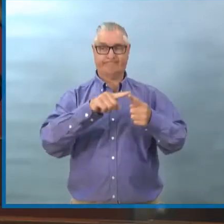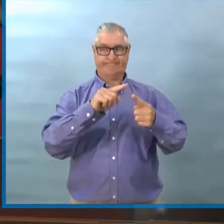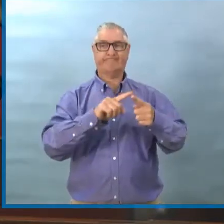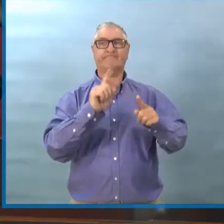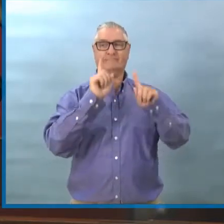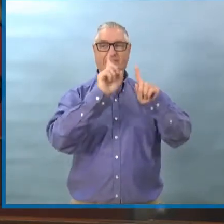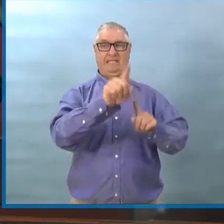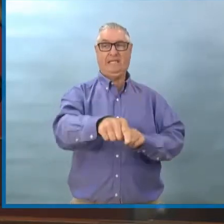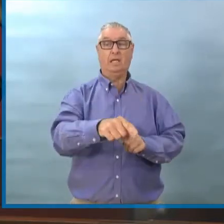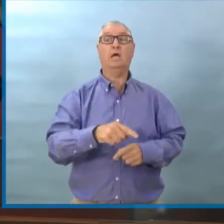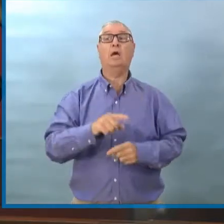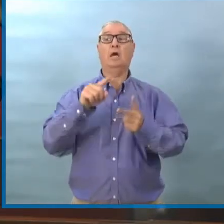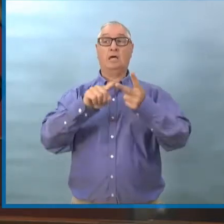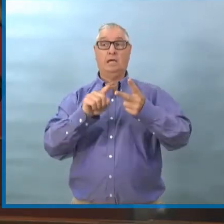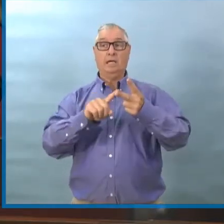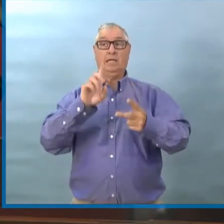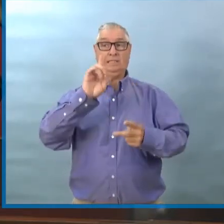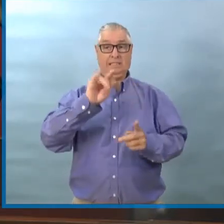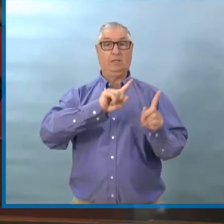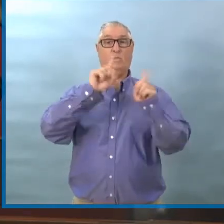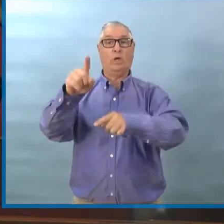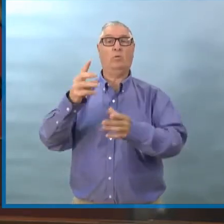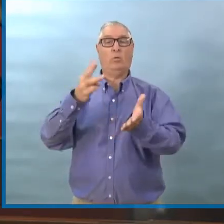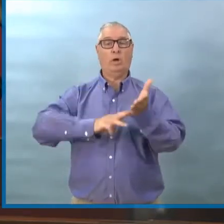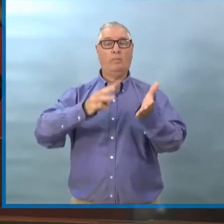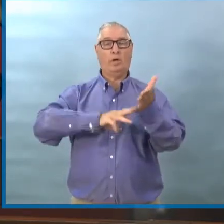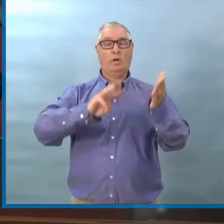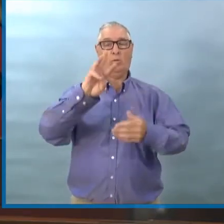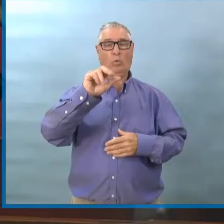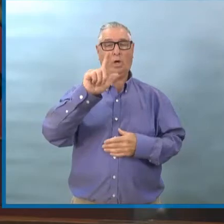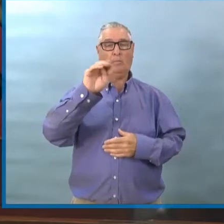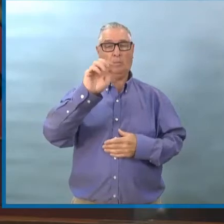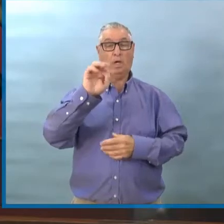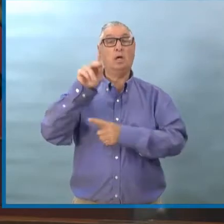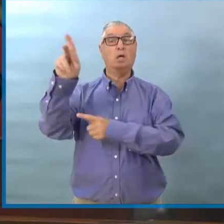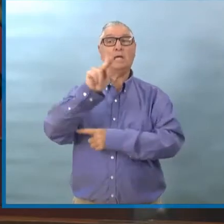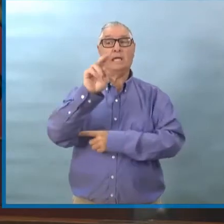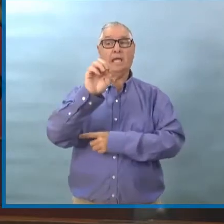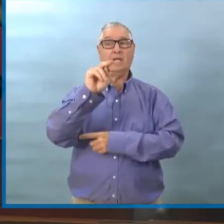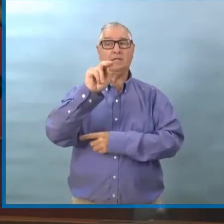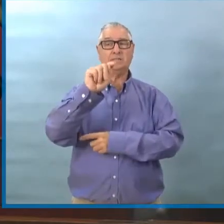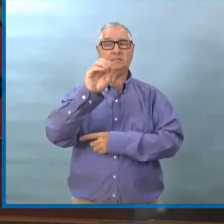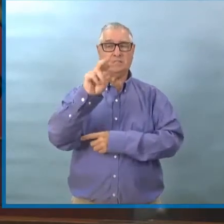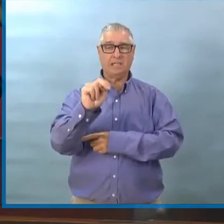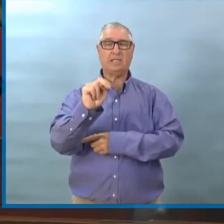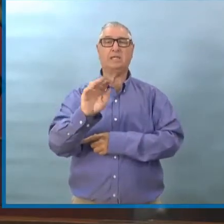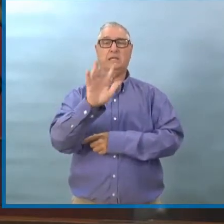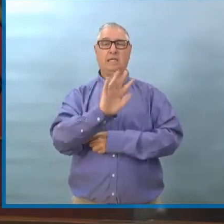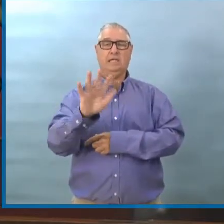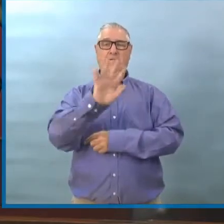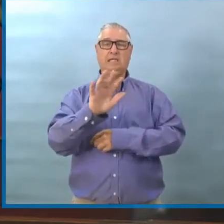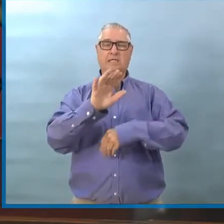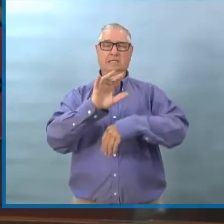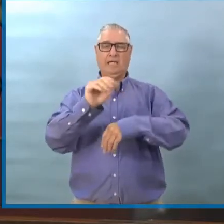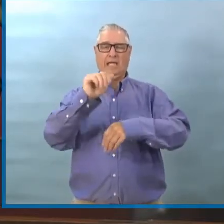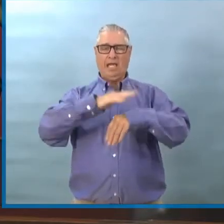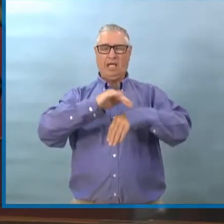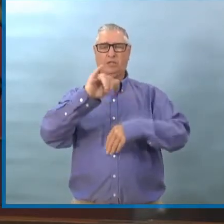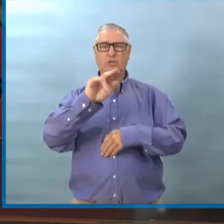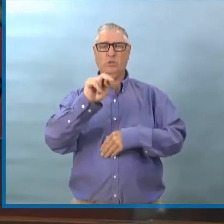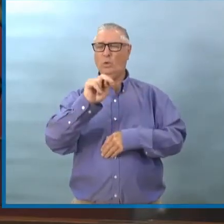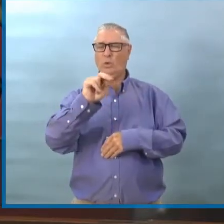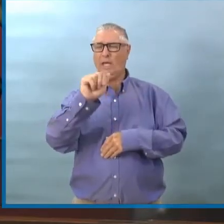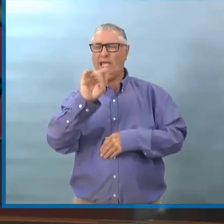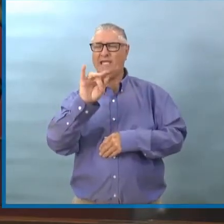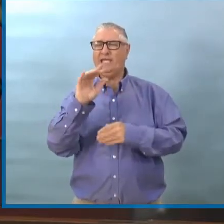et le 13 juin à Walmart sur Keniston de 6 à 7 heures du soir.